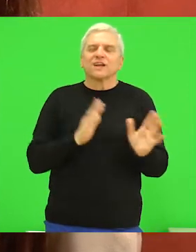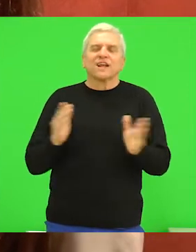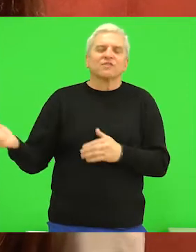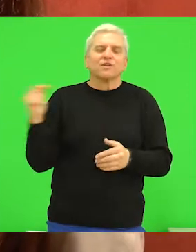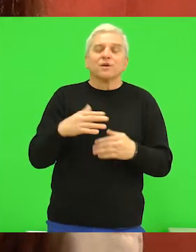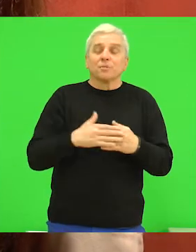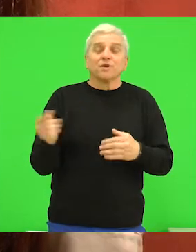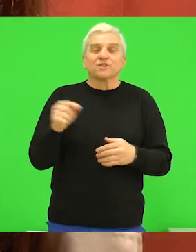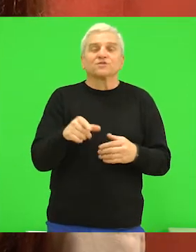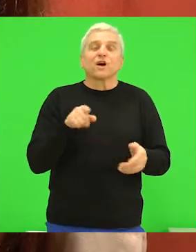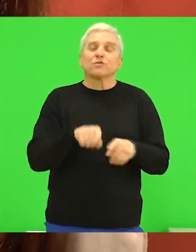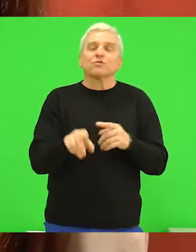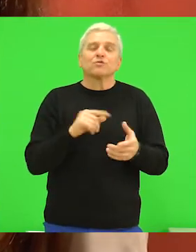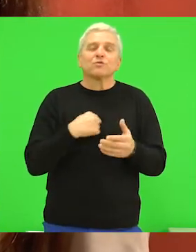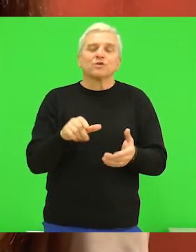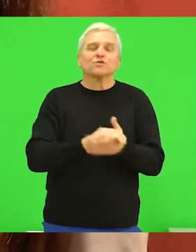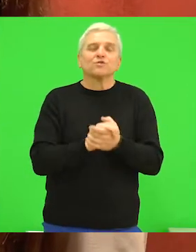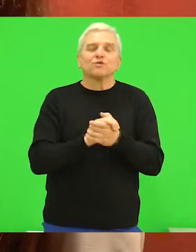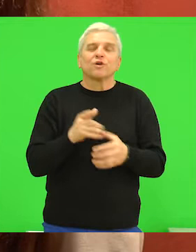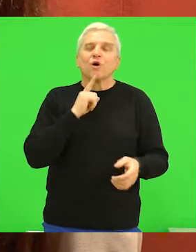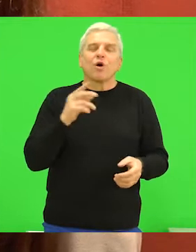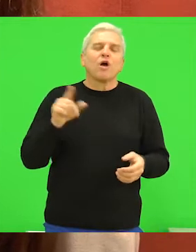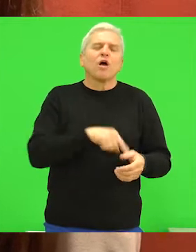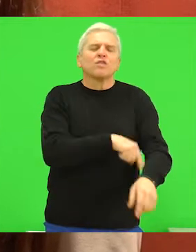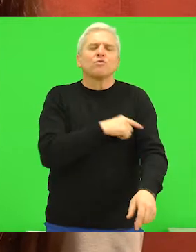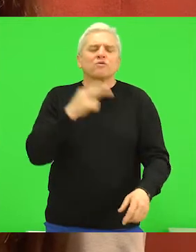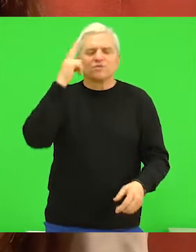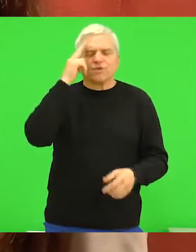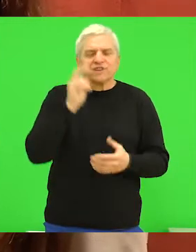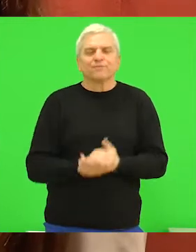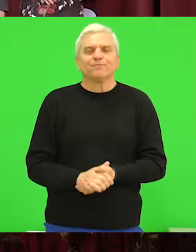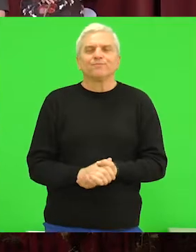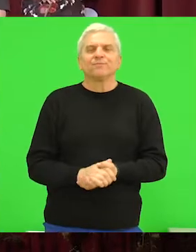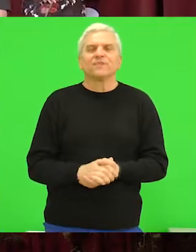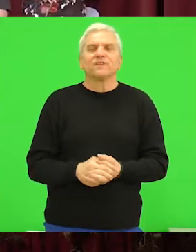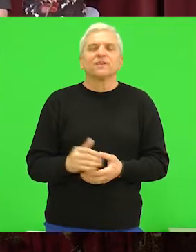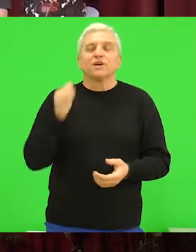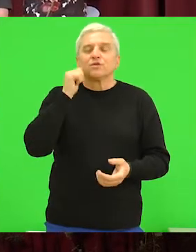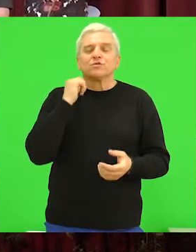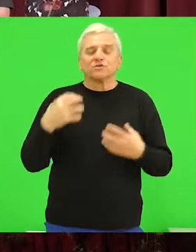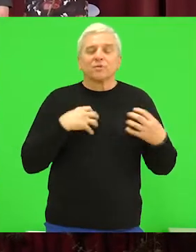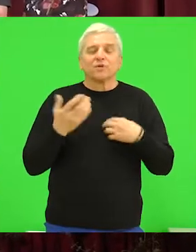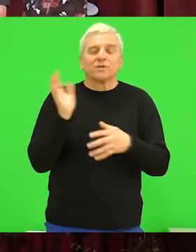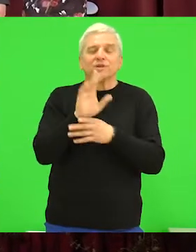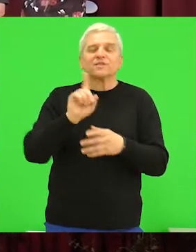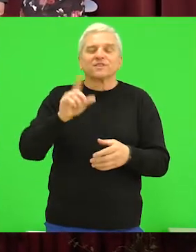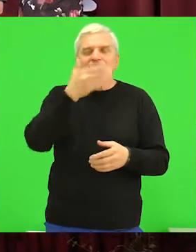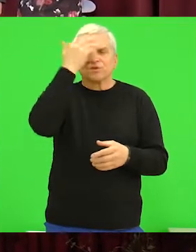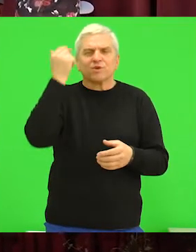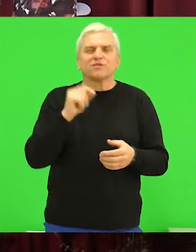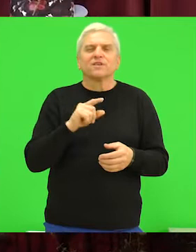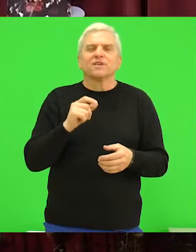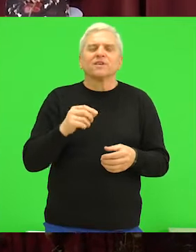godina. Blizu mi je, a i tu su mi drugovi koje odavno poznajem. Na jučerašnjoj priredbi nisu